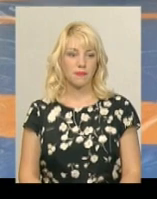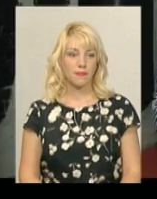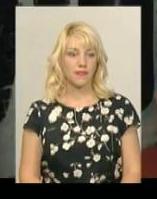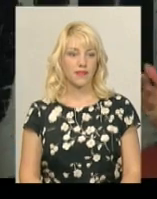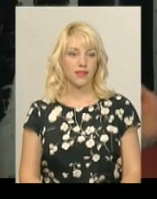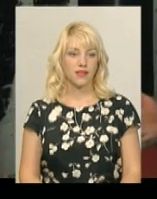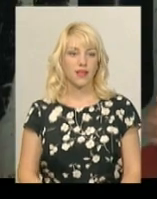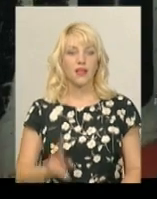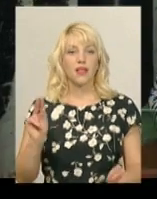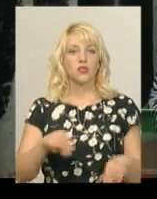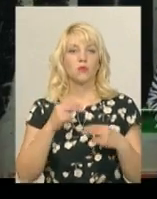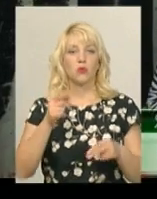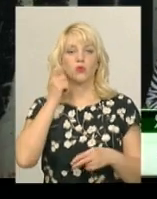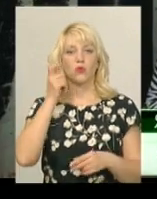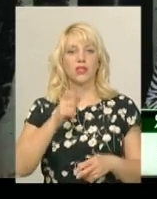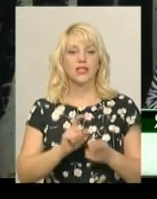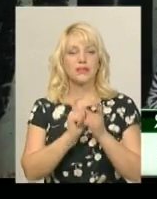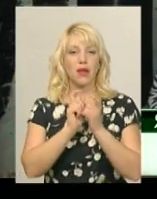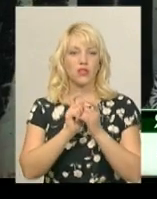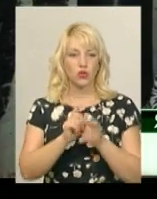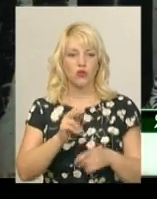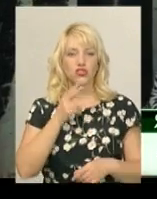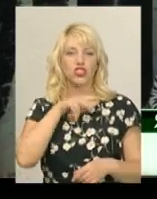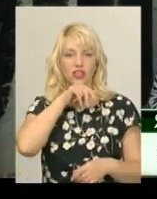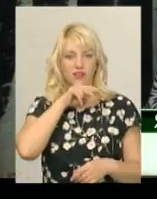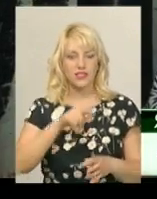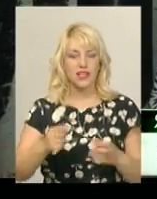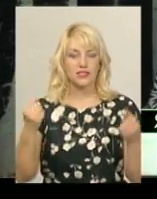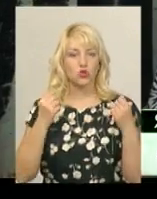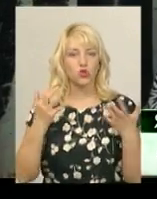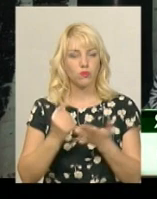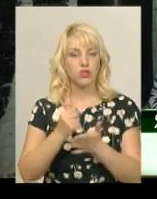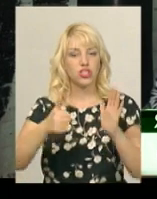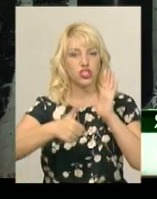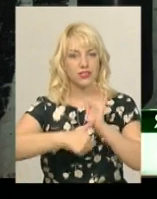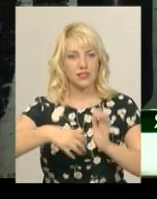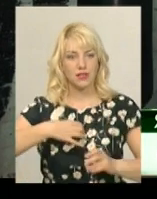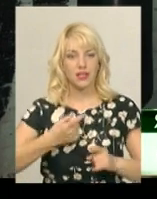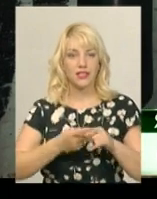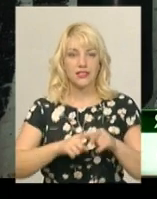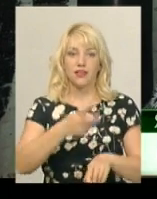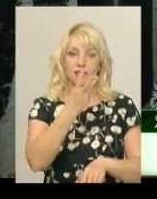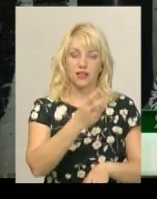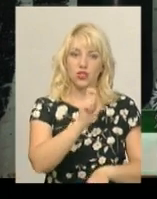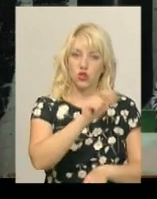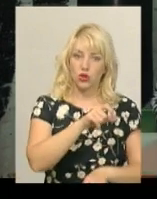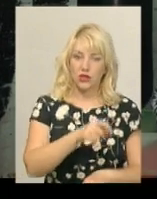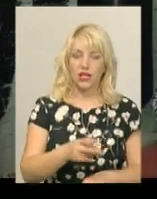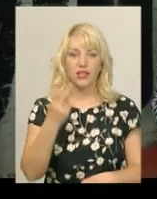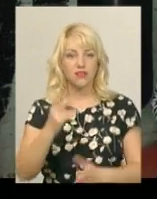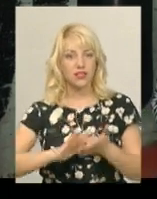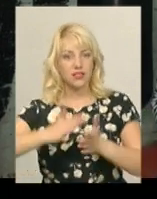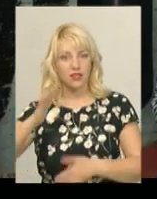На чемпіонаті України з панкратіону в Чернівцях спортсмени області здобули 6 медалей. З них три золоті, дві зрібних та